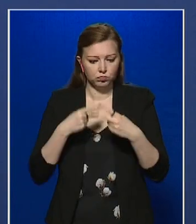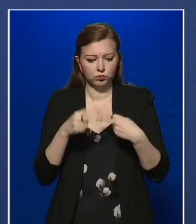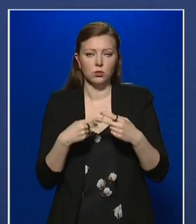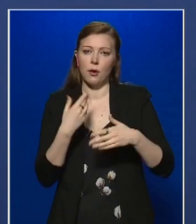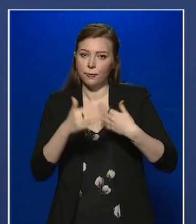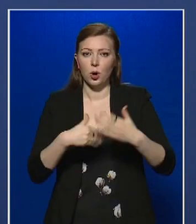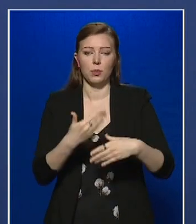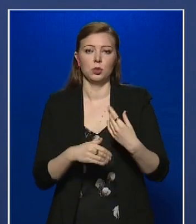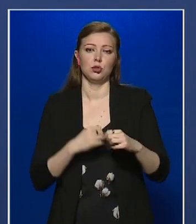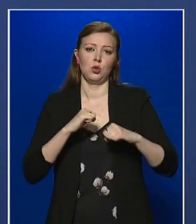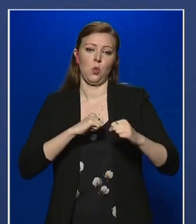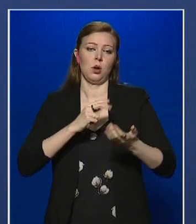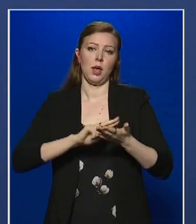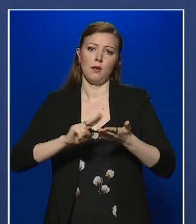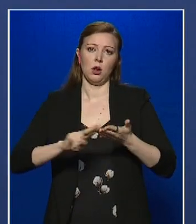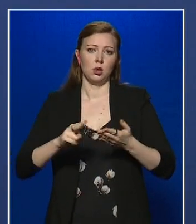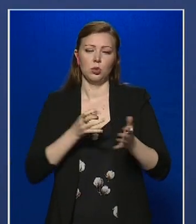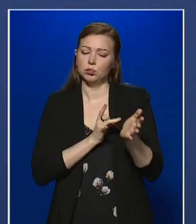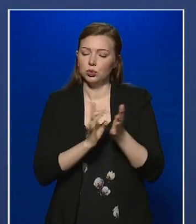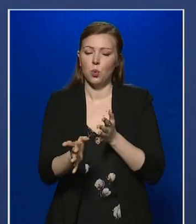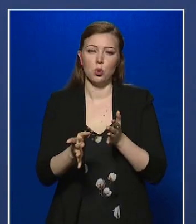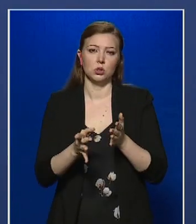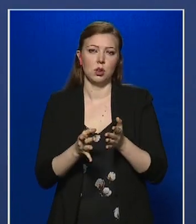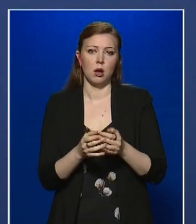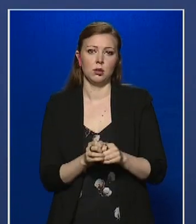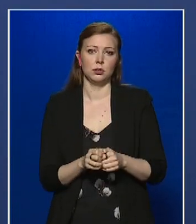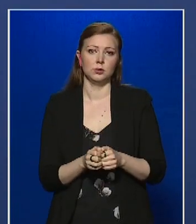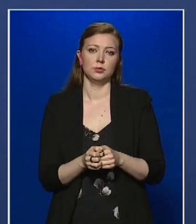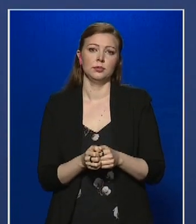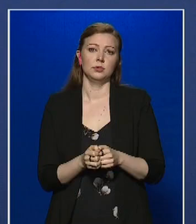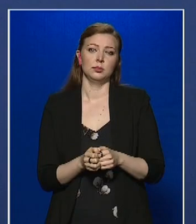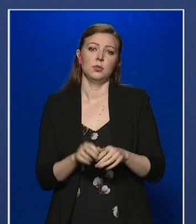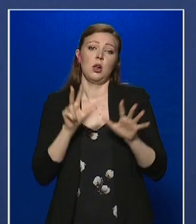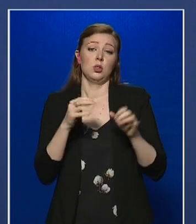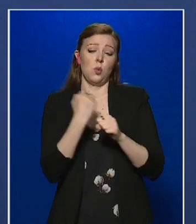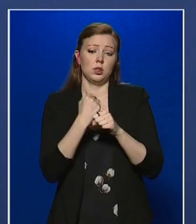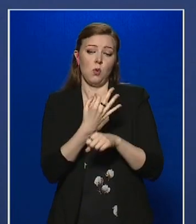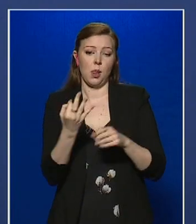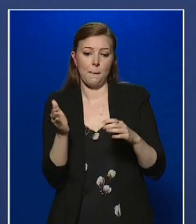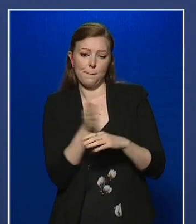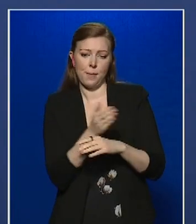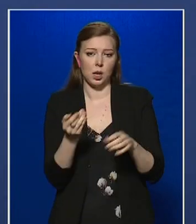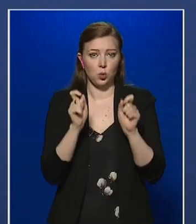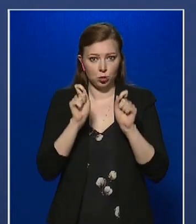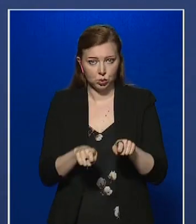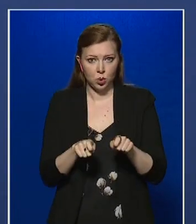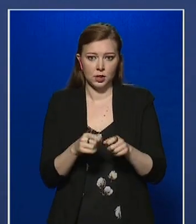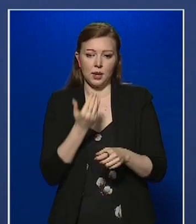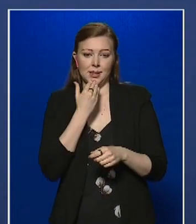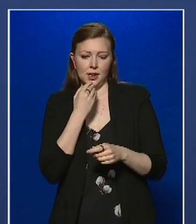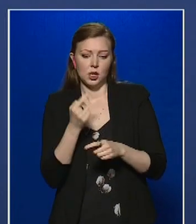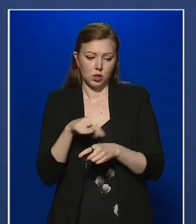a kormányhivatalok rendkívül gyorsan, 8 munkanapon belül döntenek az